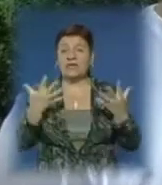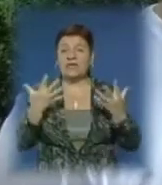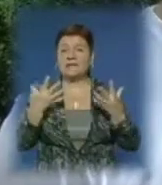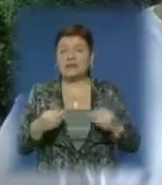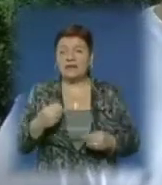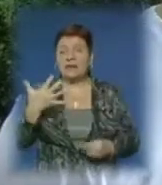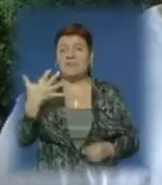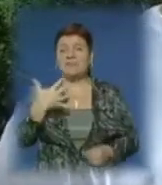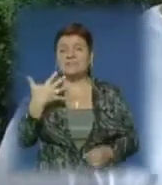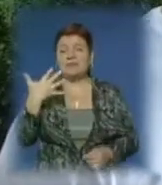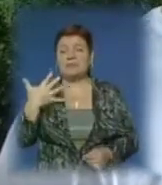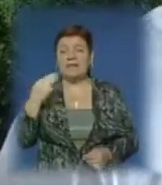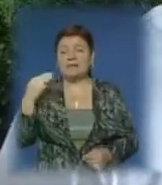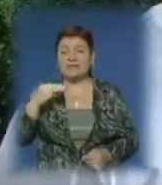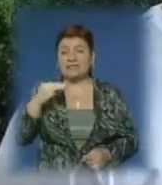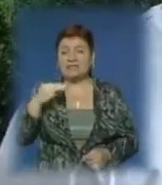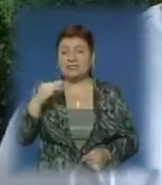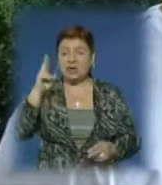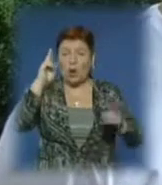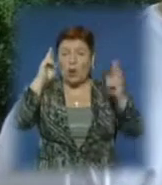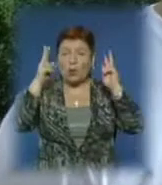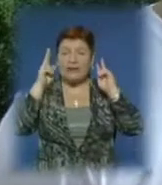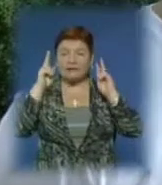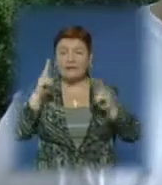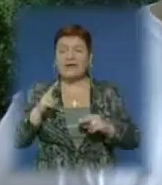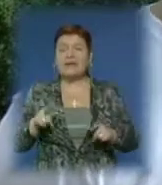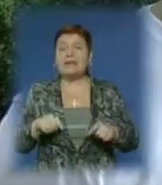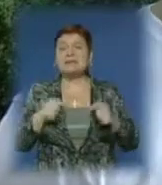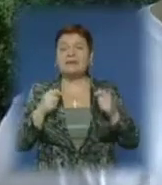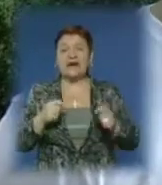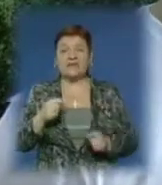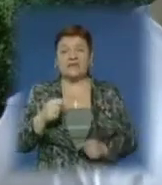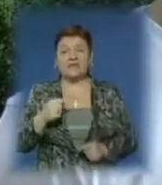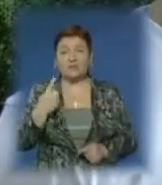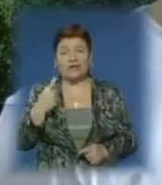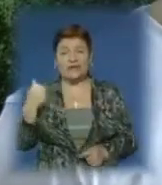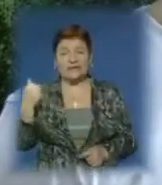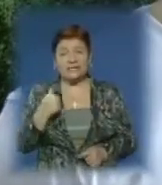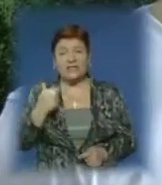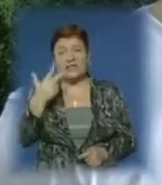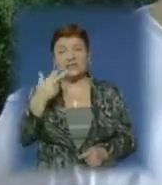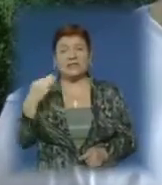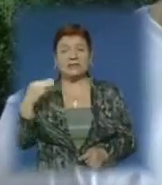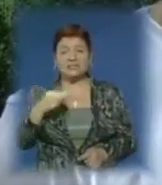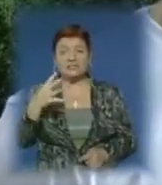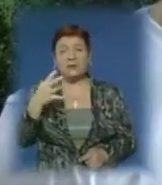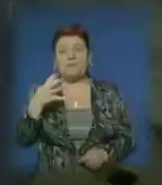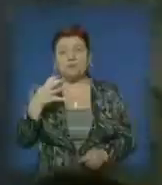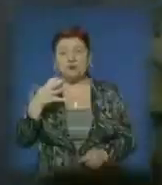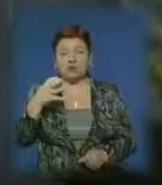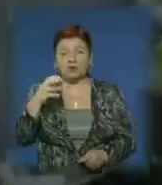-55 тисяч голів кроля і здавати в тиждень на забій 3 тисячі-3 тисячі 500 голів кроля.